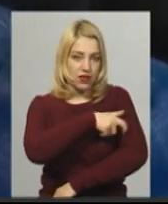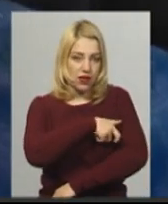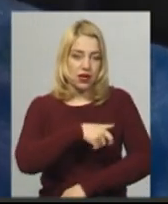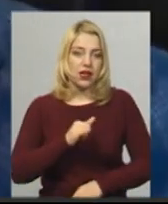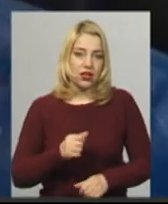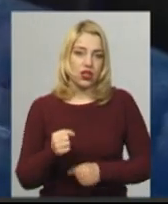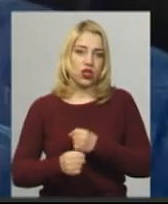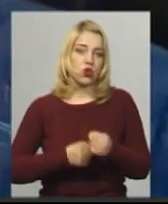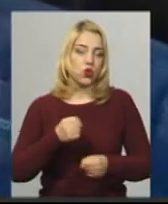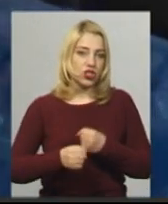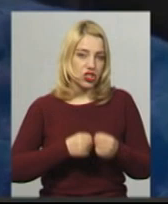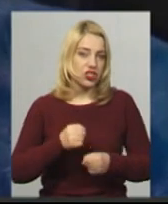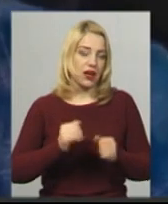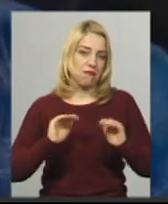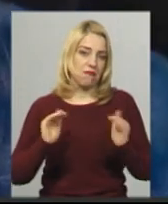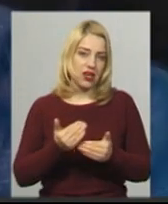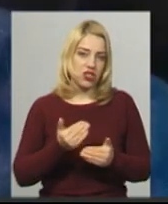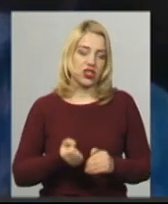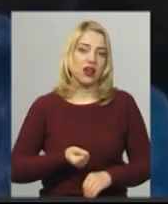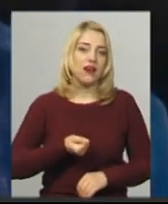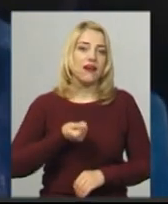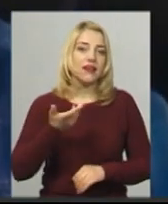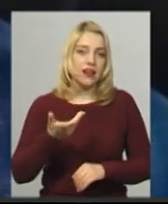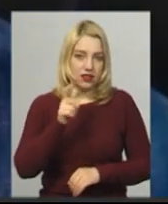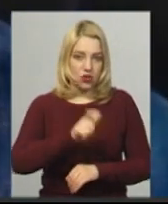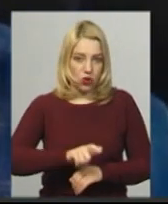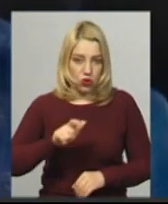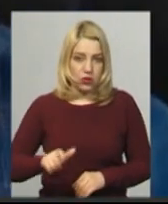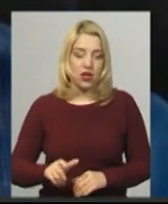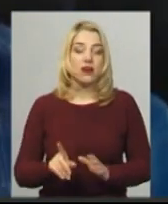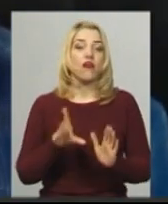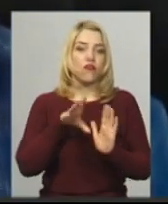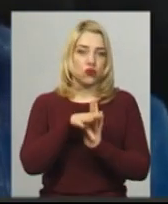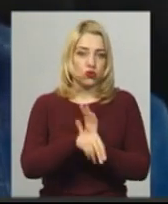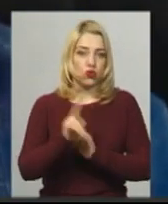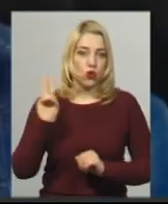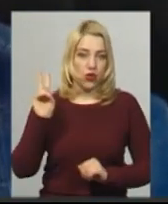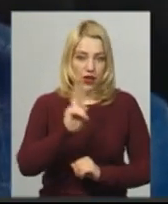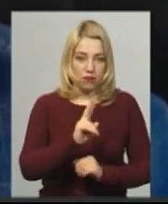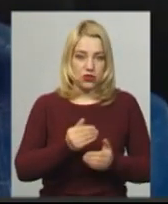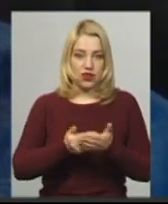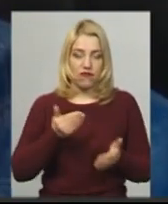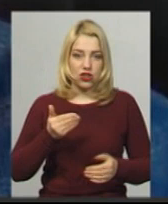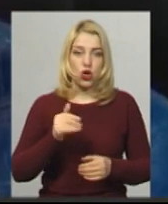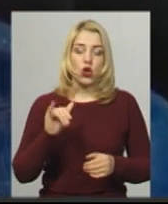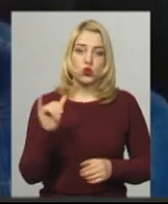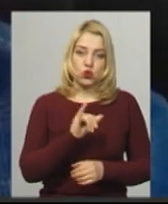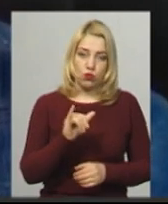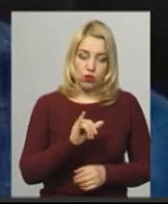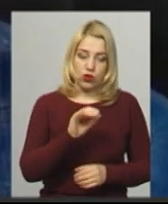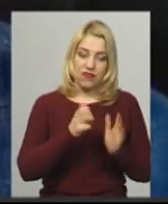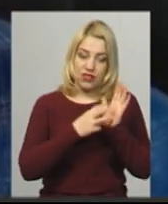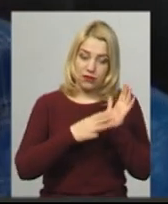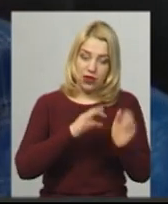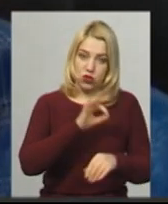доїжджає їх значно менша кількість. В тому числі і тролейбуси від 17.00 суботи до 24.00